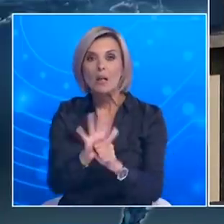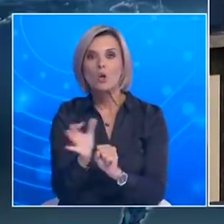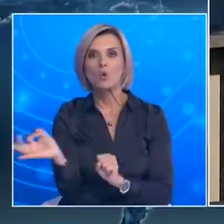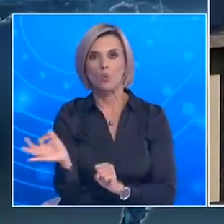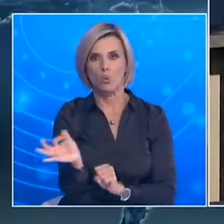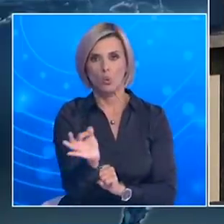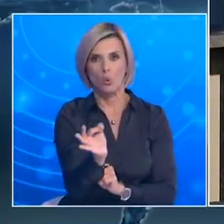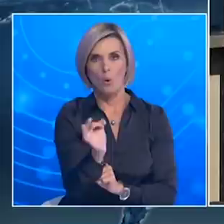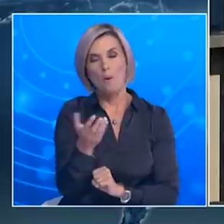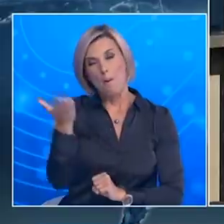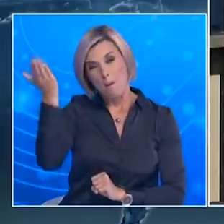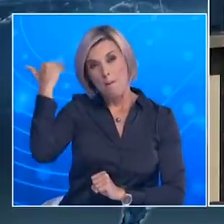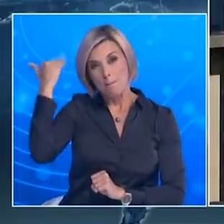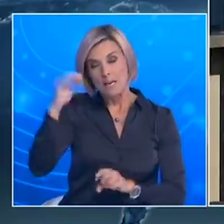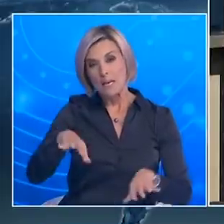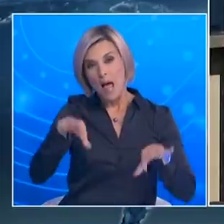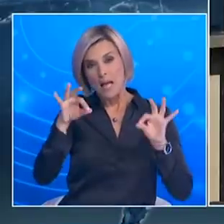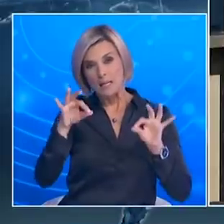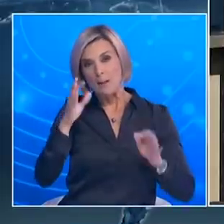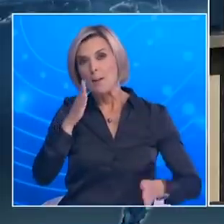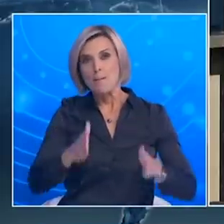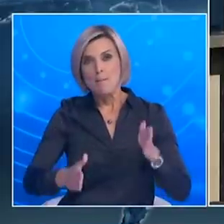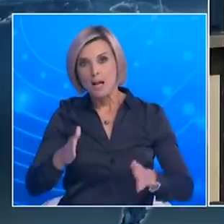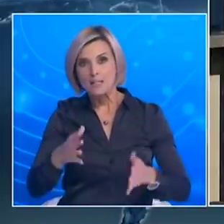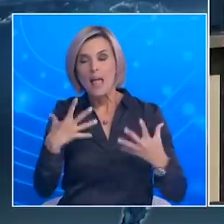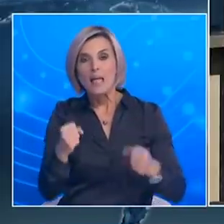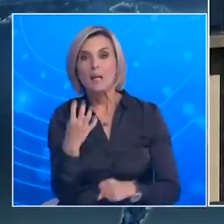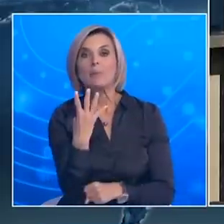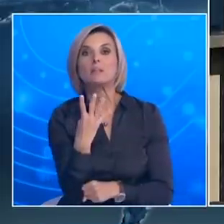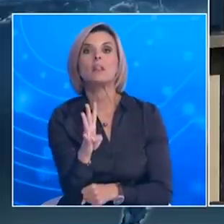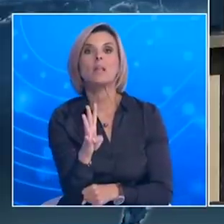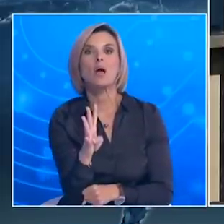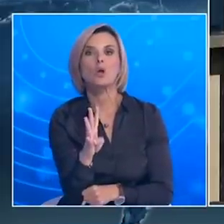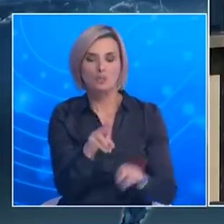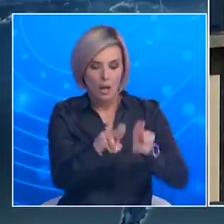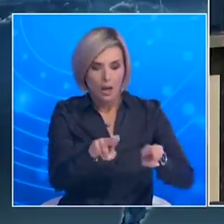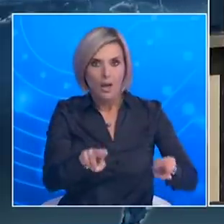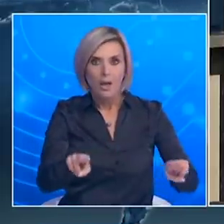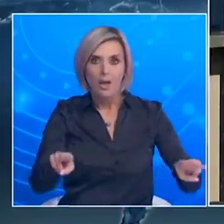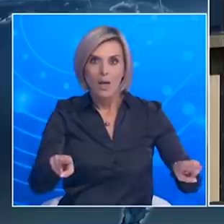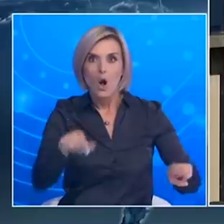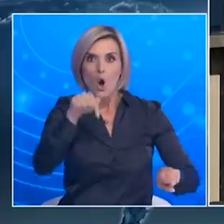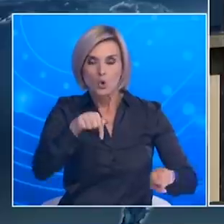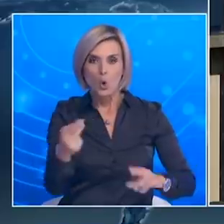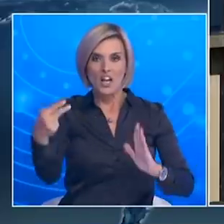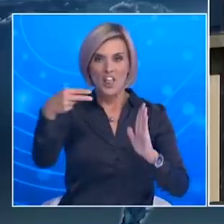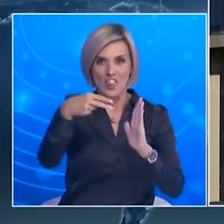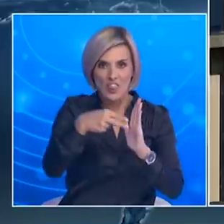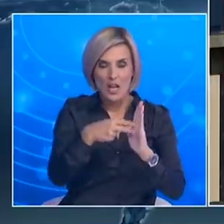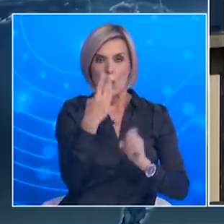περίοδο της έναρξης πανδημίας Είχαμε φτάσει τις 400 Και περισσότερες από 2.300